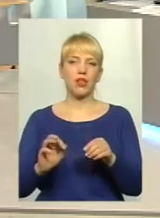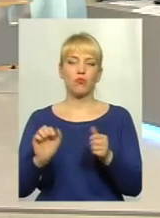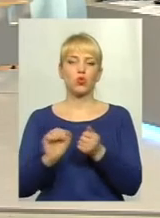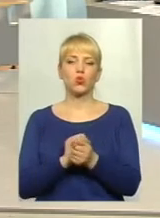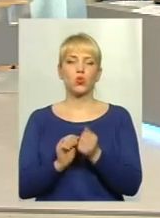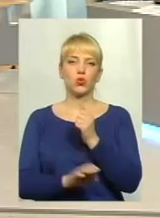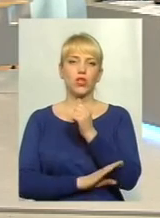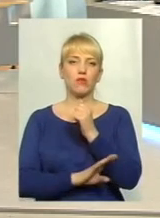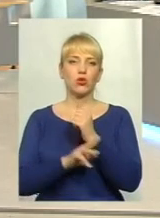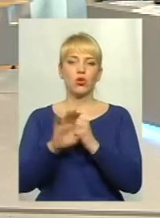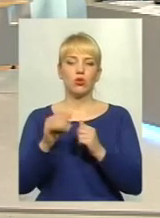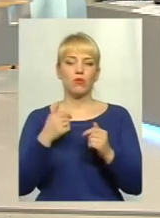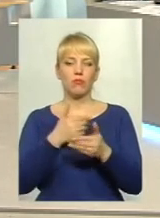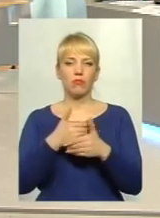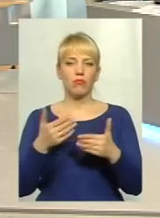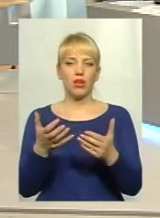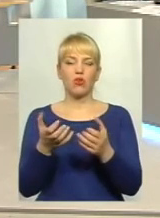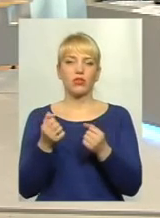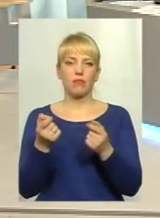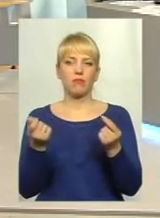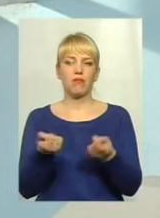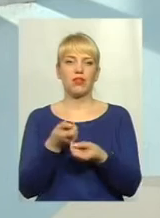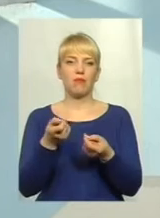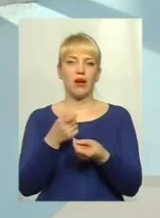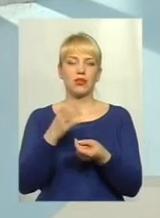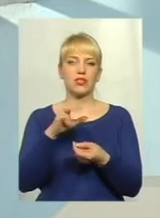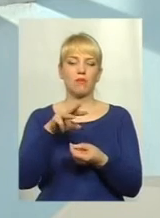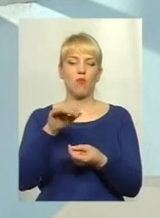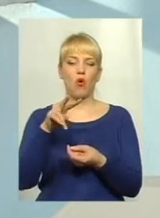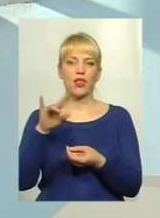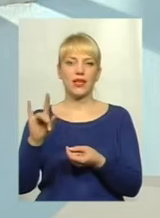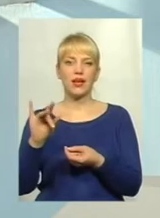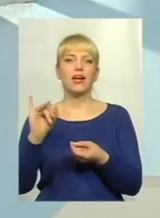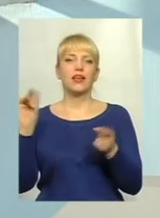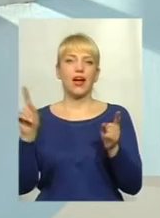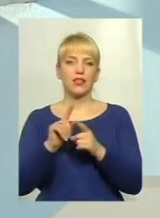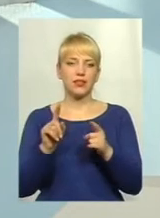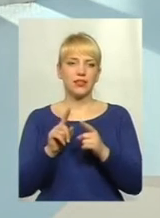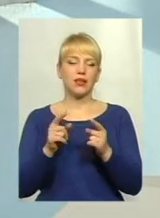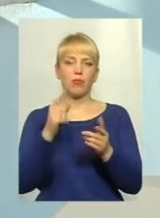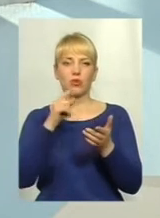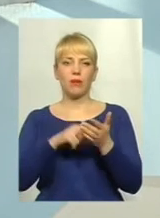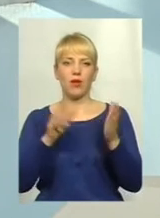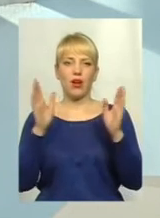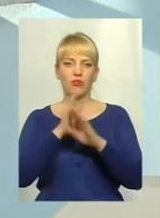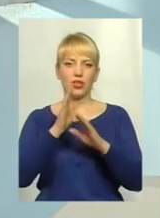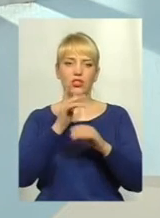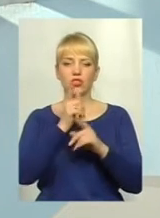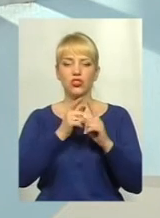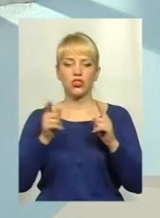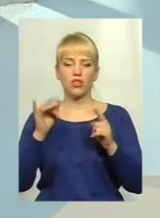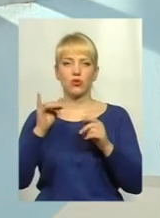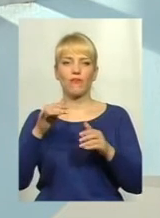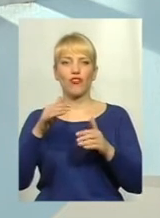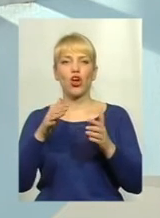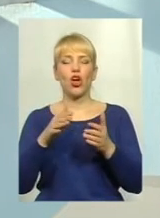кількість смол, які витікають і потрапляють, забруднюють навколишне середовище з часом в грунт, тому що витікають з